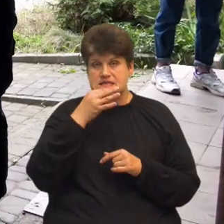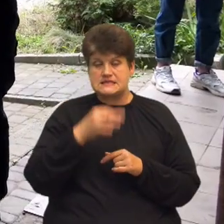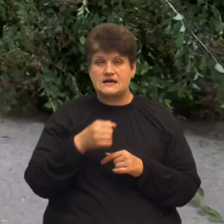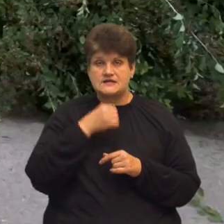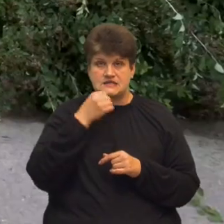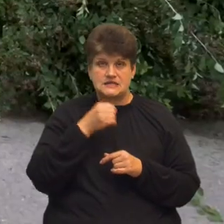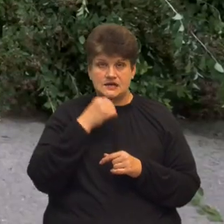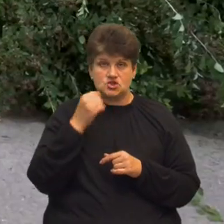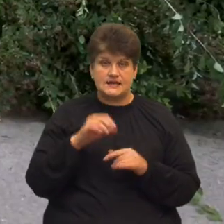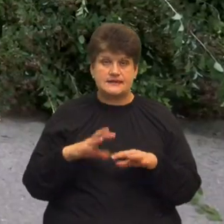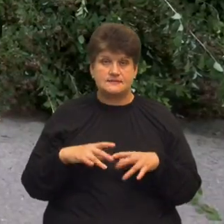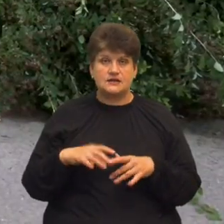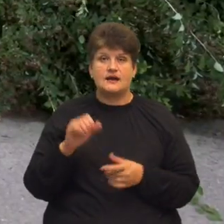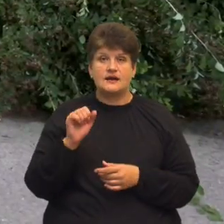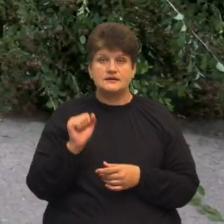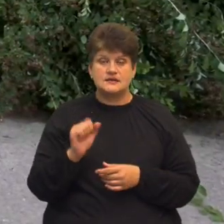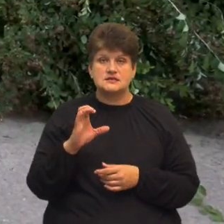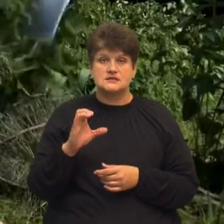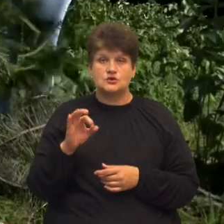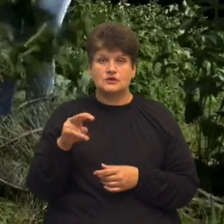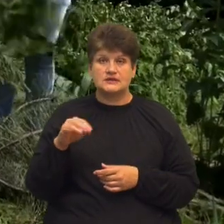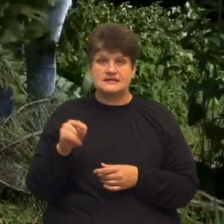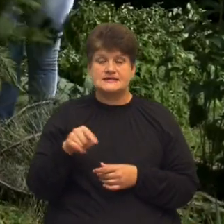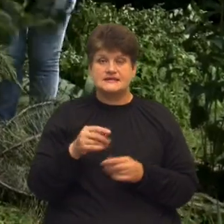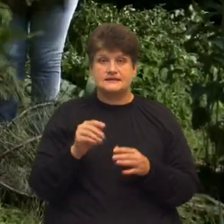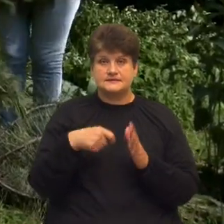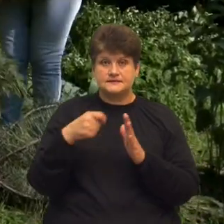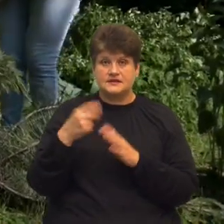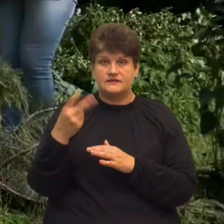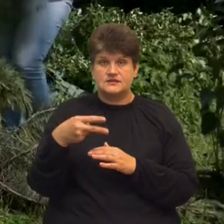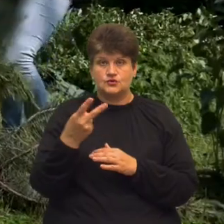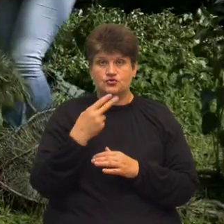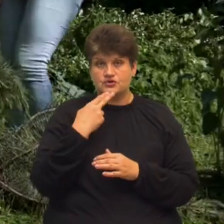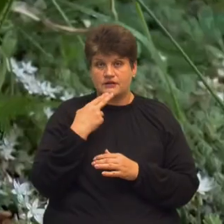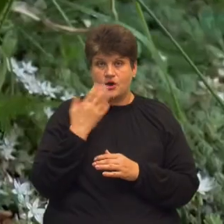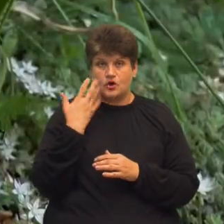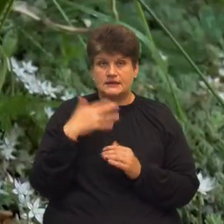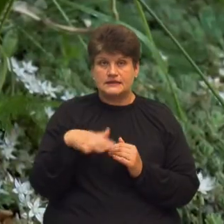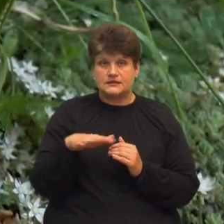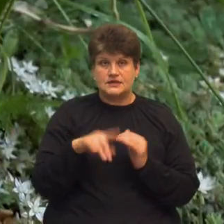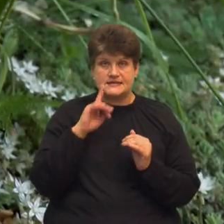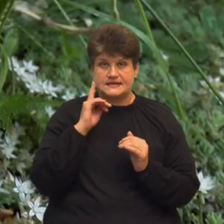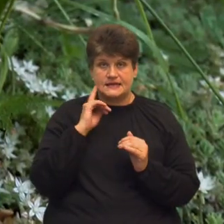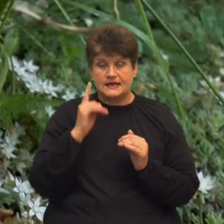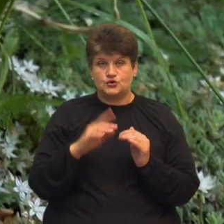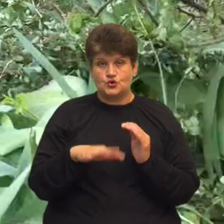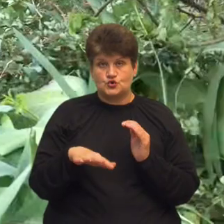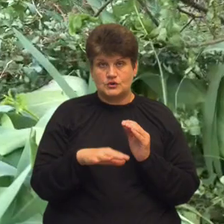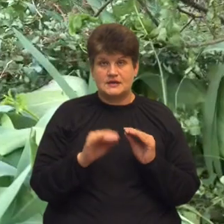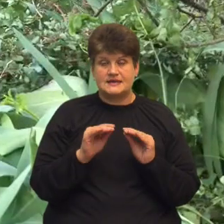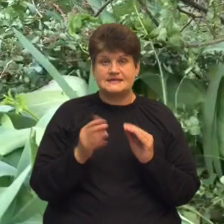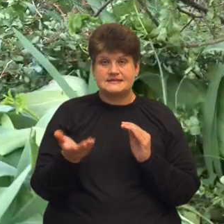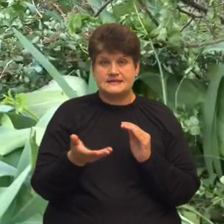Султесяк. Це відео ми відзняли 22 червня, коли на території зеленої зони зрізали 20 дерев, які посадили